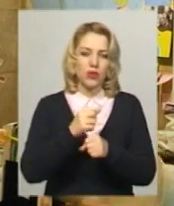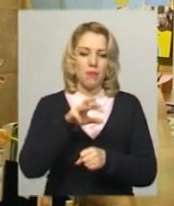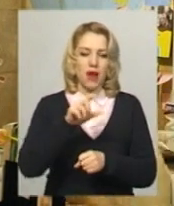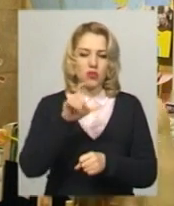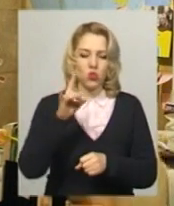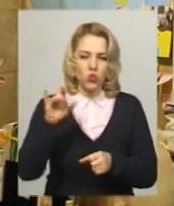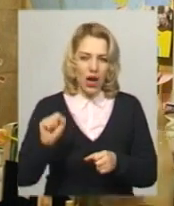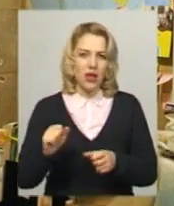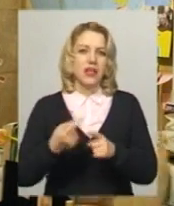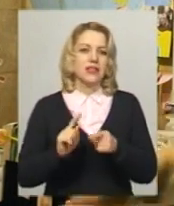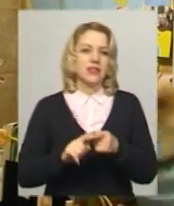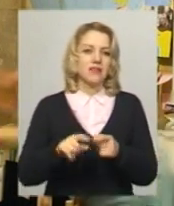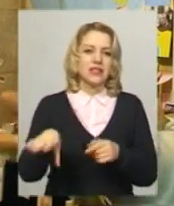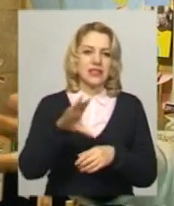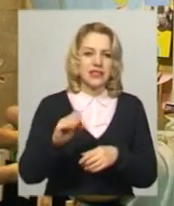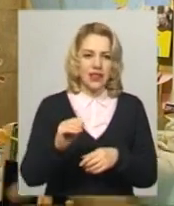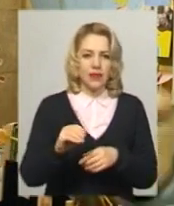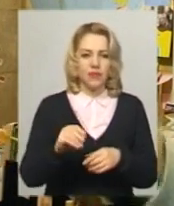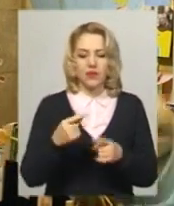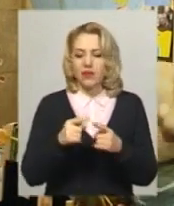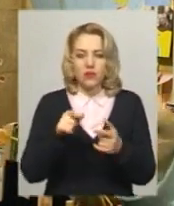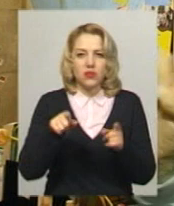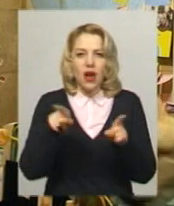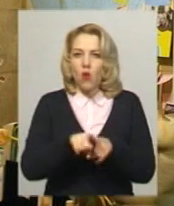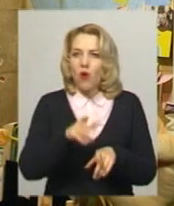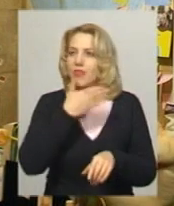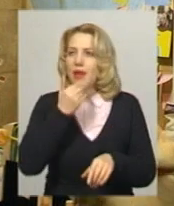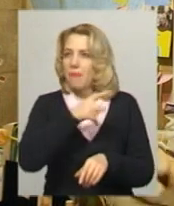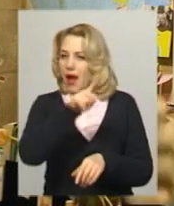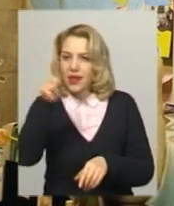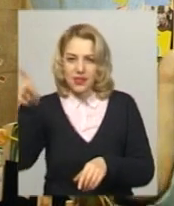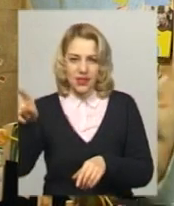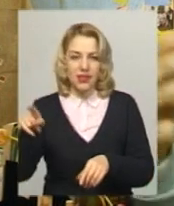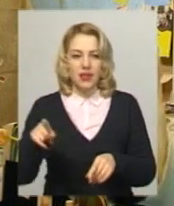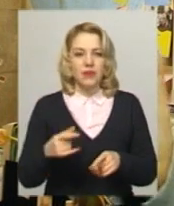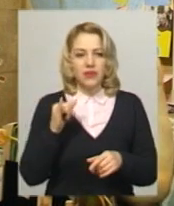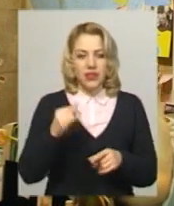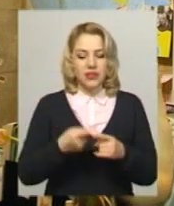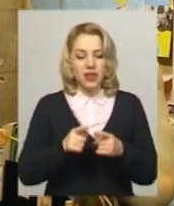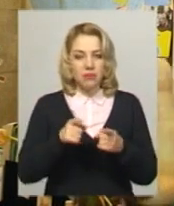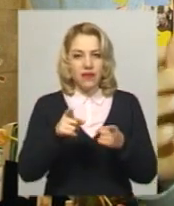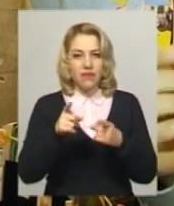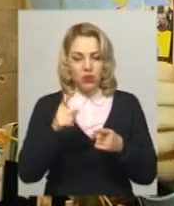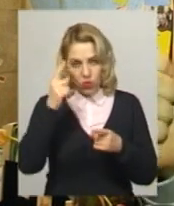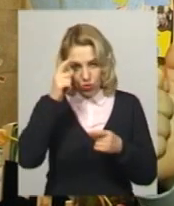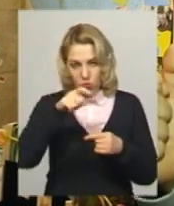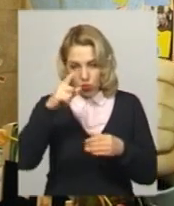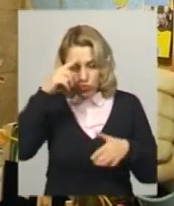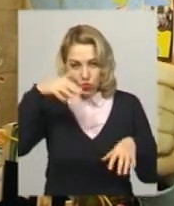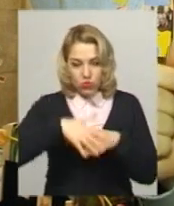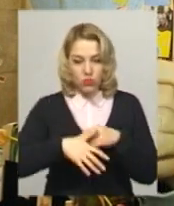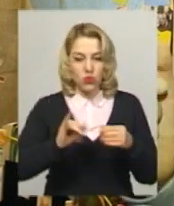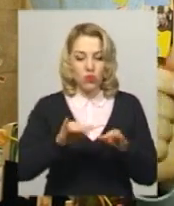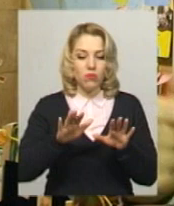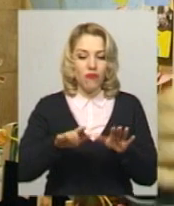далі. Це все, ви розумієте, речі, яких або більше ніде немає, або мало де що є подібне. І це перевертає людям свідомість. Тобто вони в місці, в